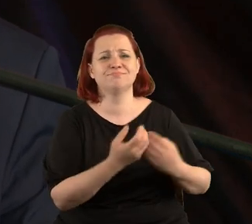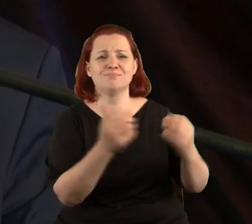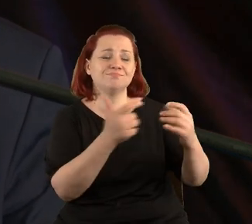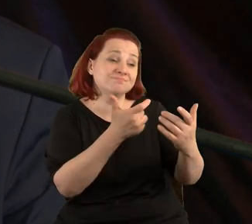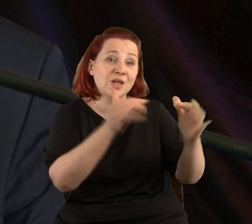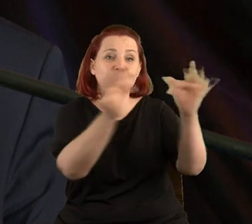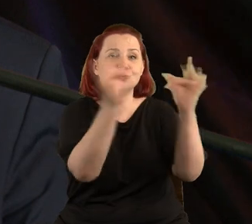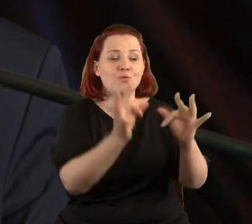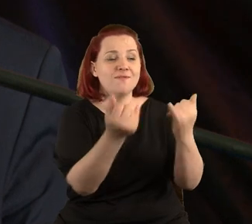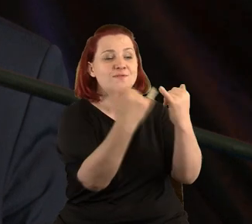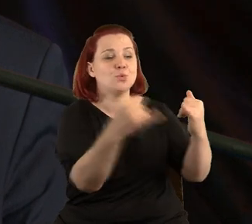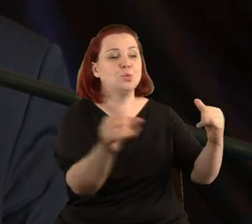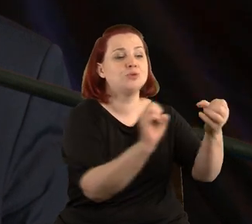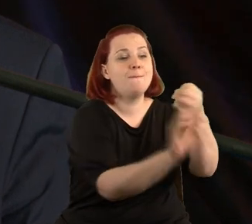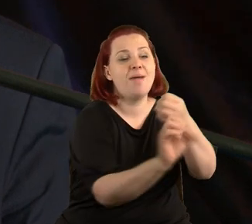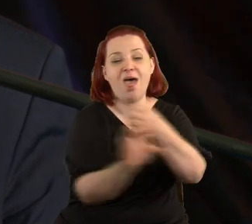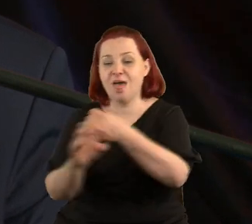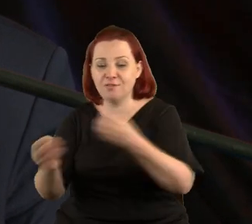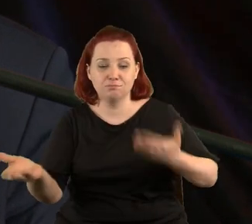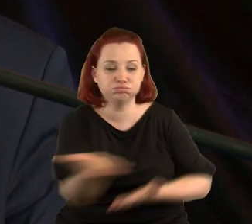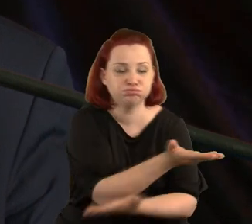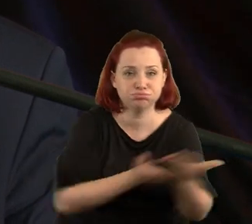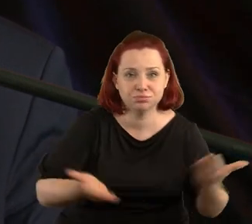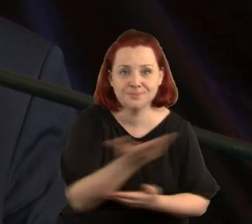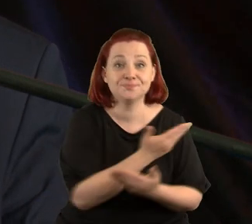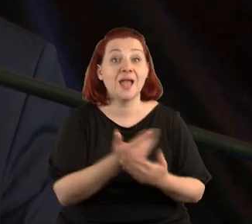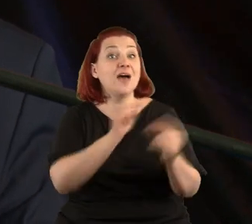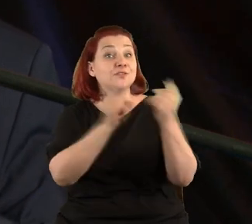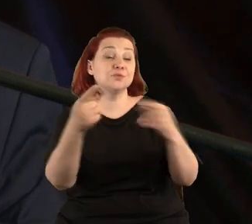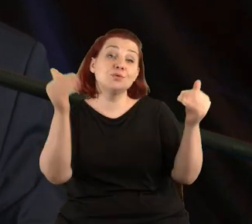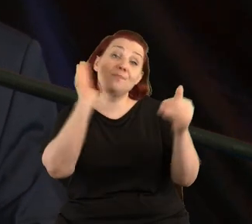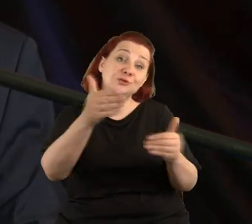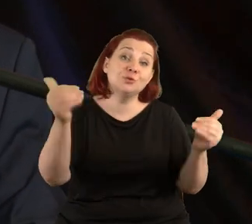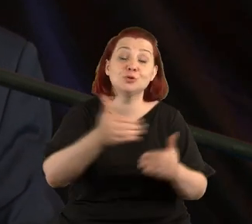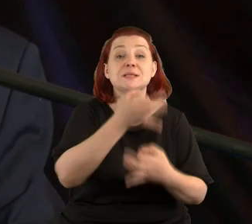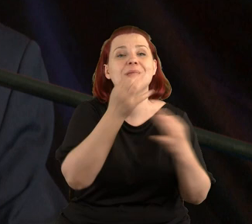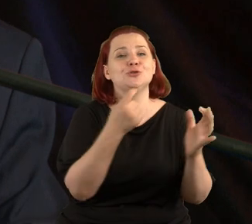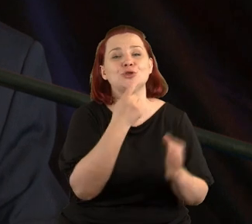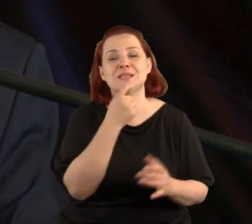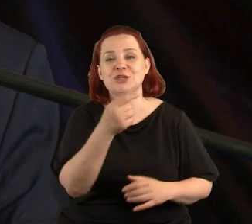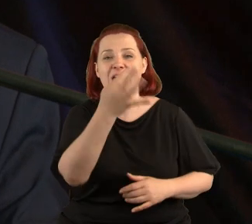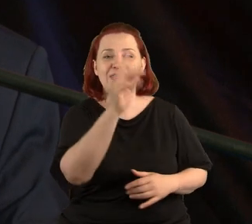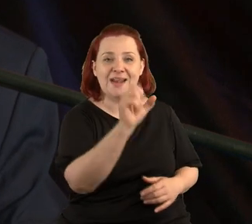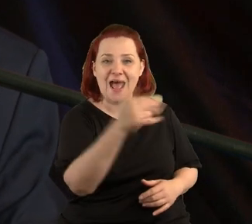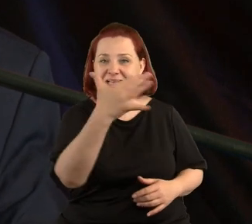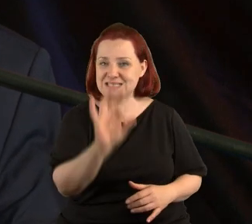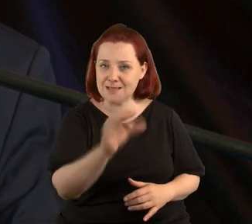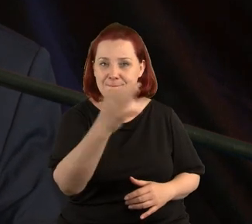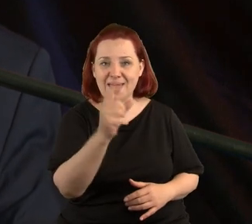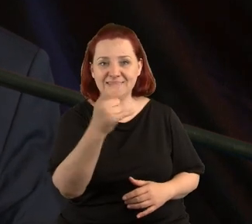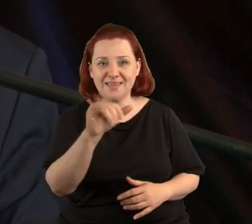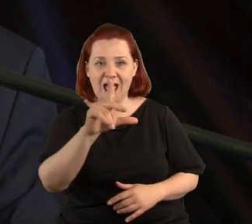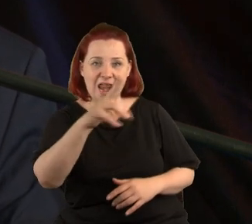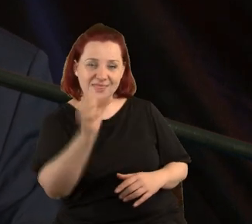transmedialną. W dyskusji będzie można zapytać, co to znaczy. Swoje dzieła prezentował na